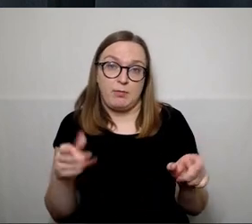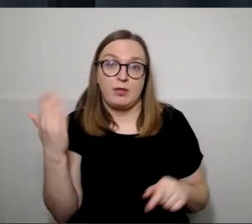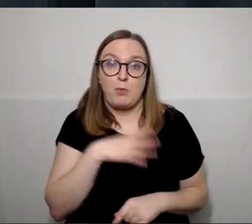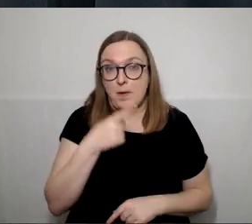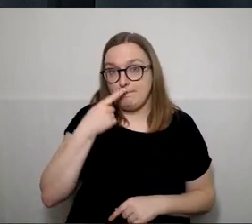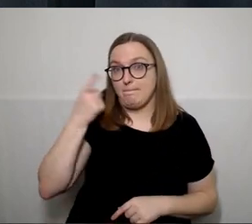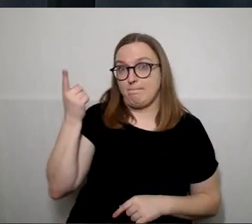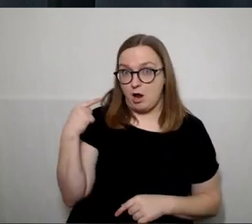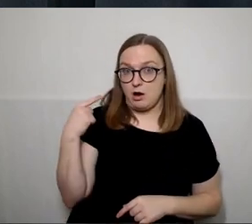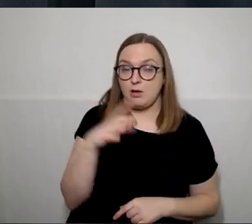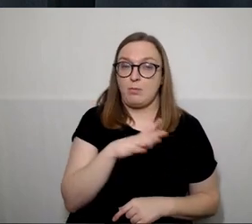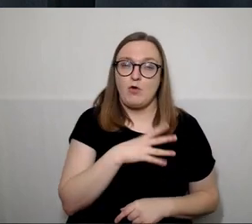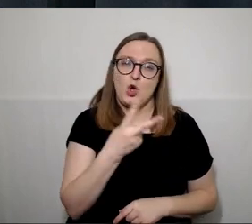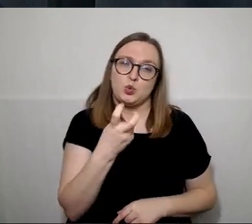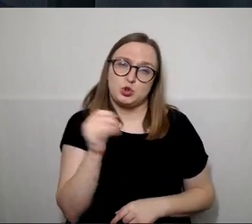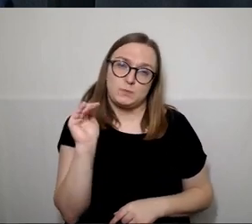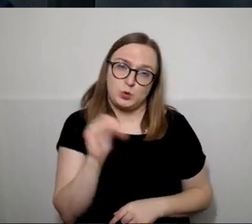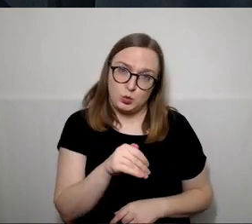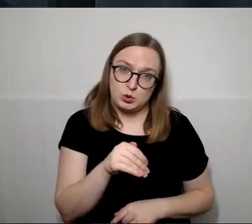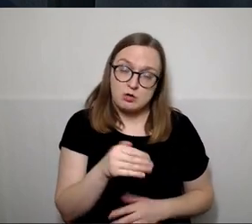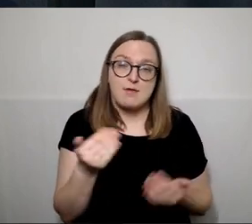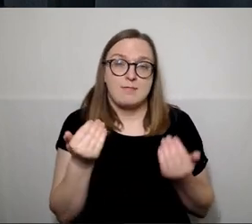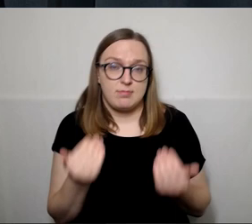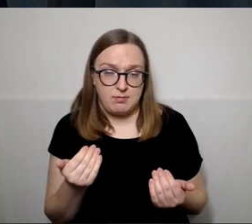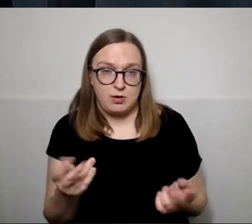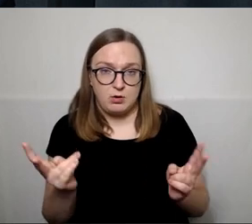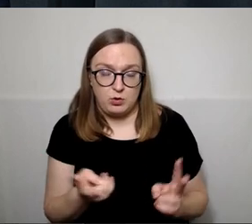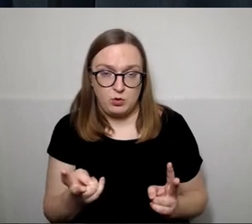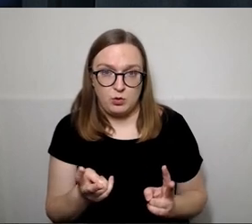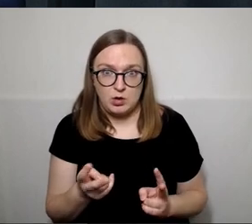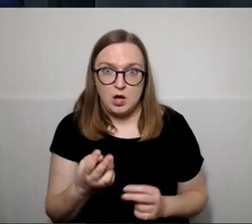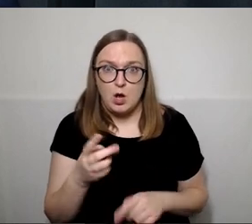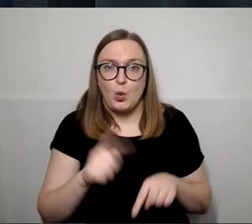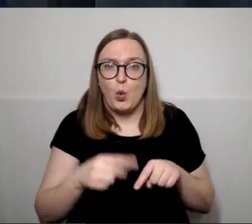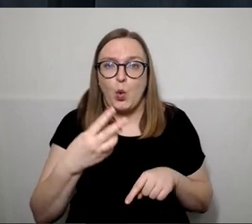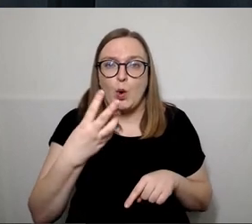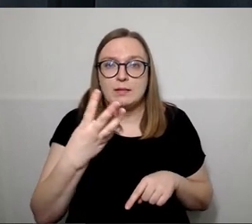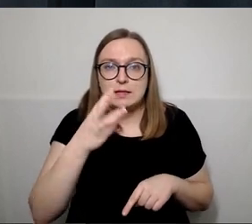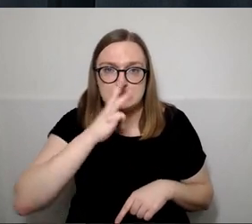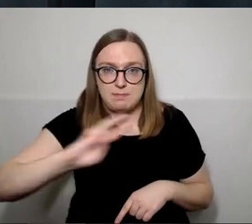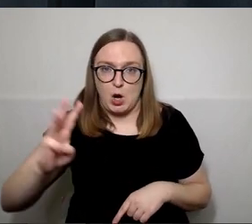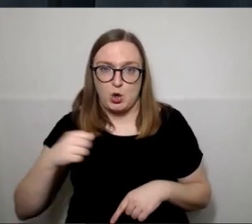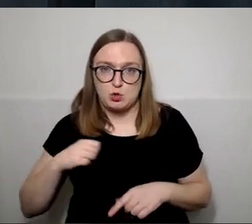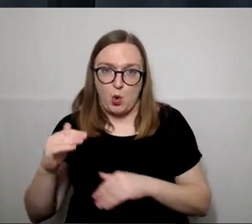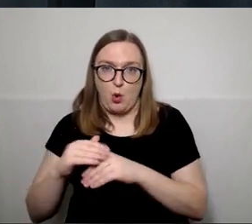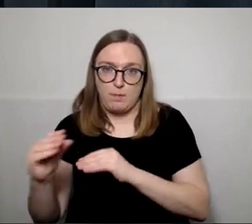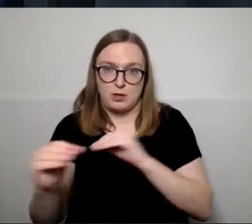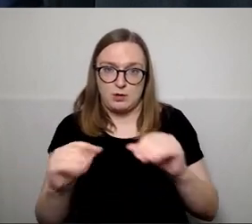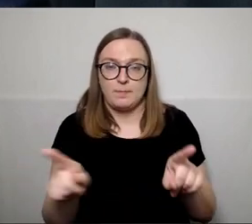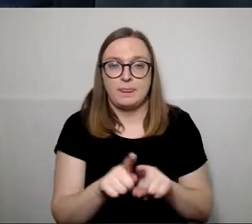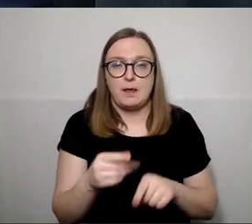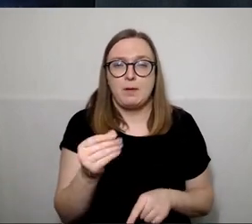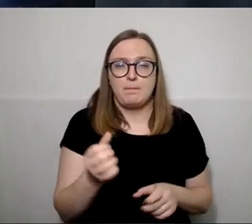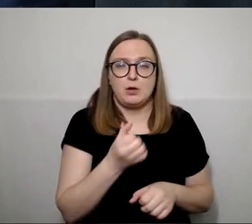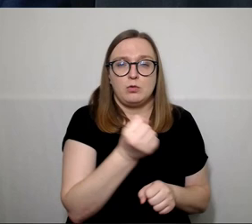metais kažkur 200 tūkstančių, tai dabar reikia jau kuo ne 3 milijonų. Lėšų stiktų ir prieš gaisriniai apsaugai,